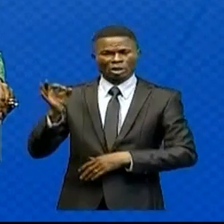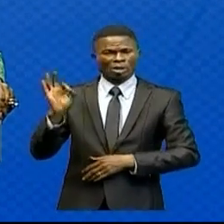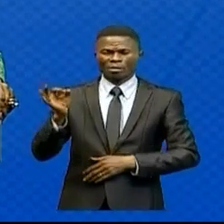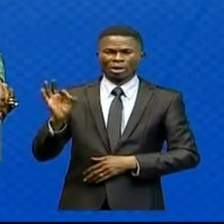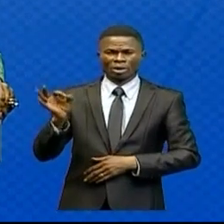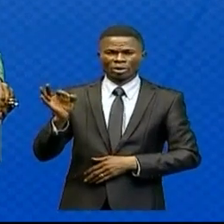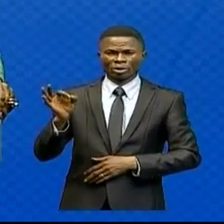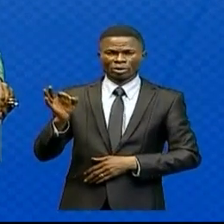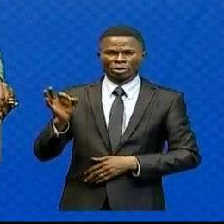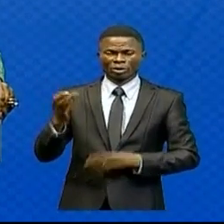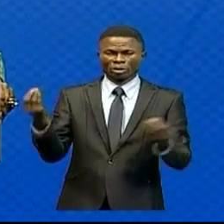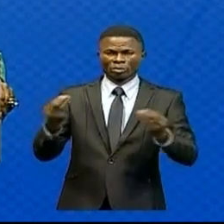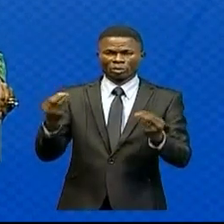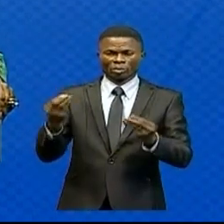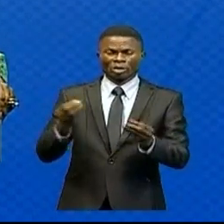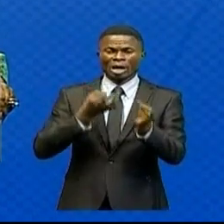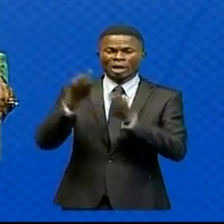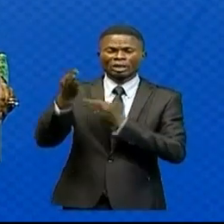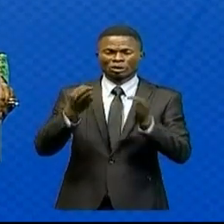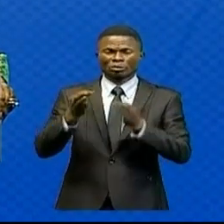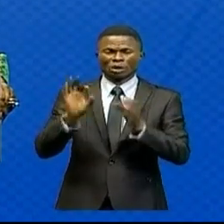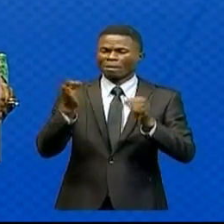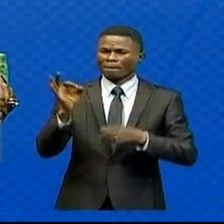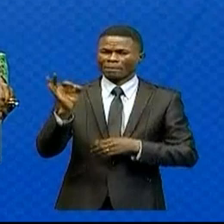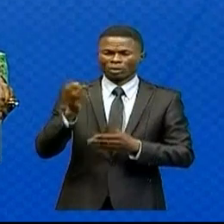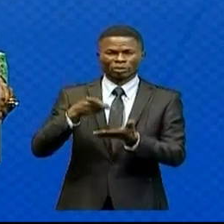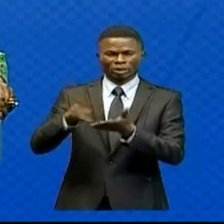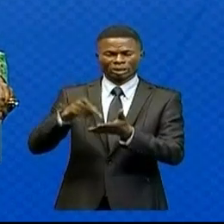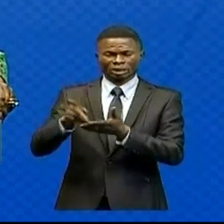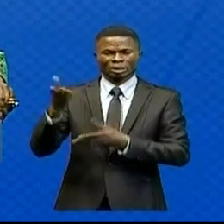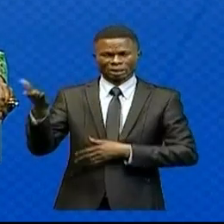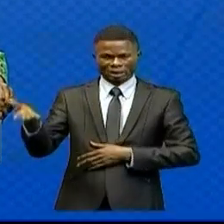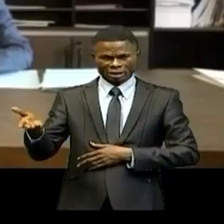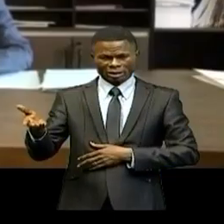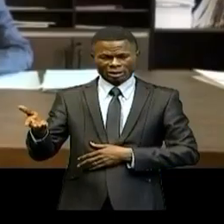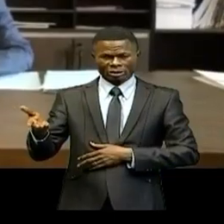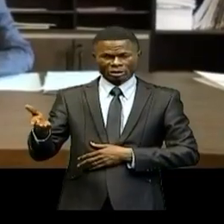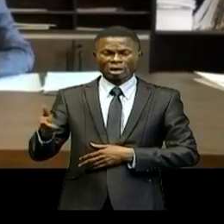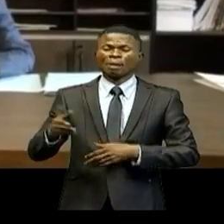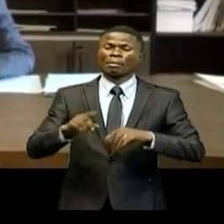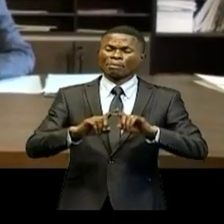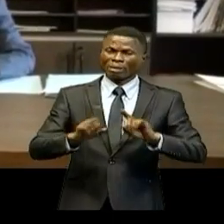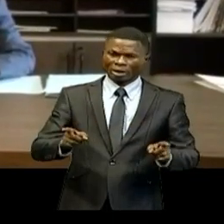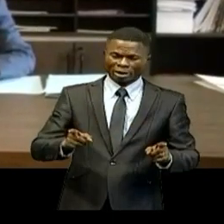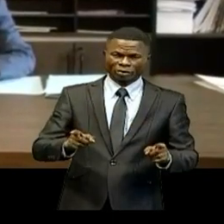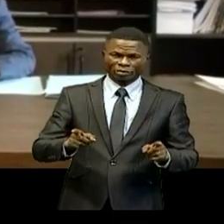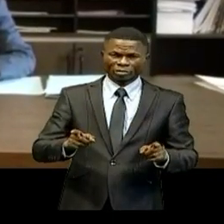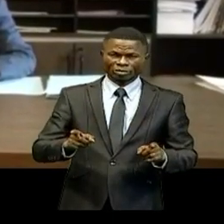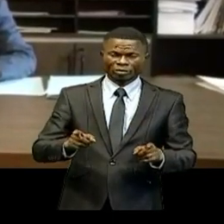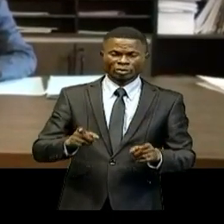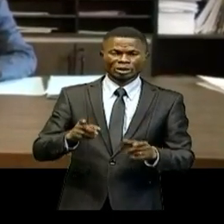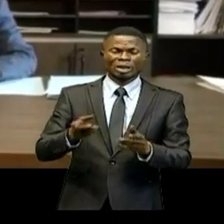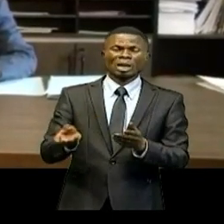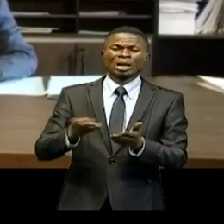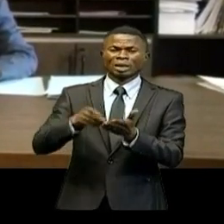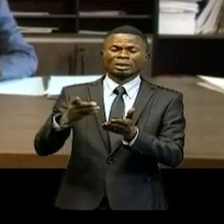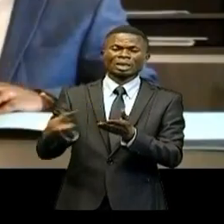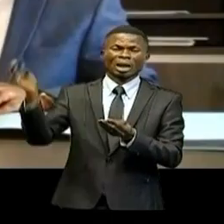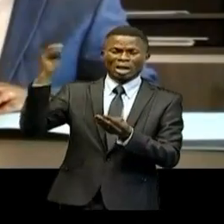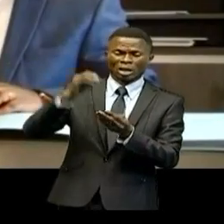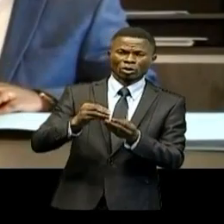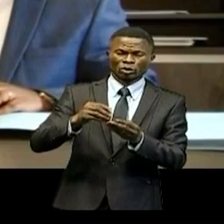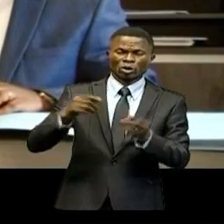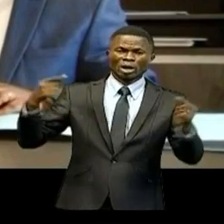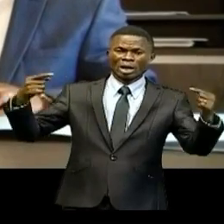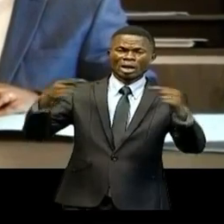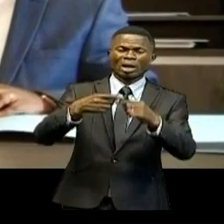par manque de détails sur ces paiements. Néanmoins, le prix de la Fédération avait été